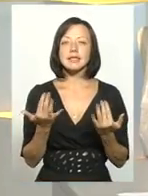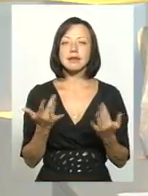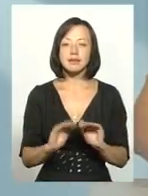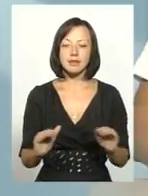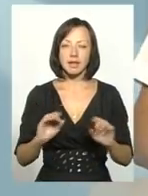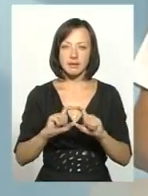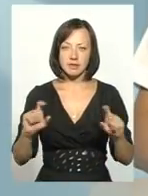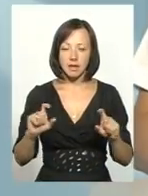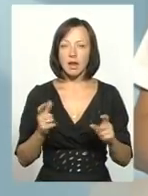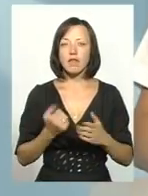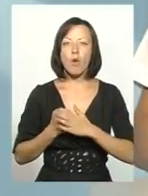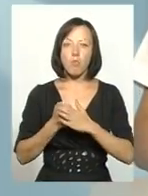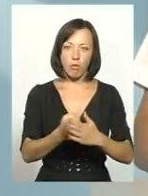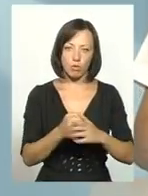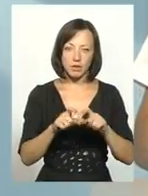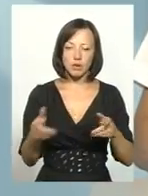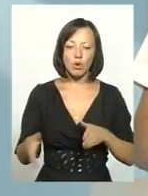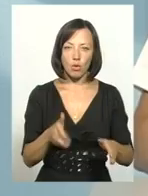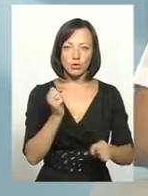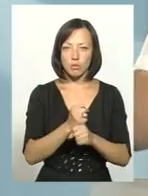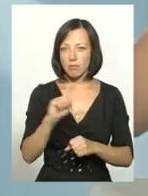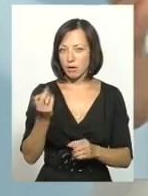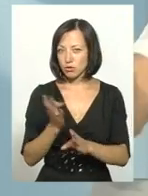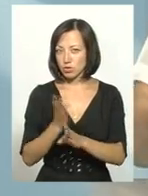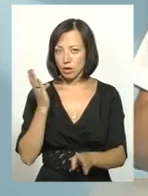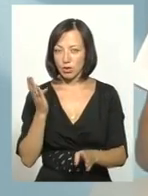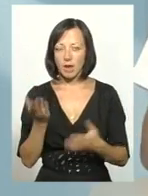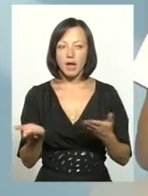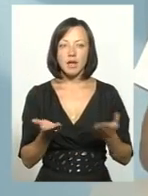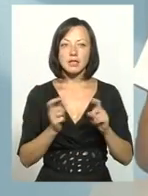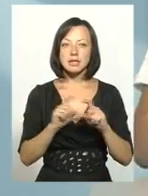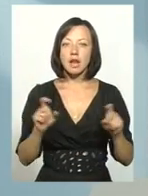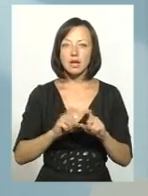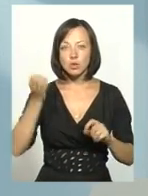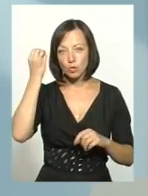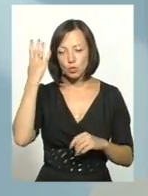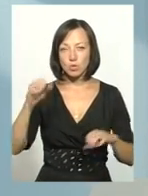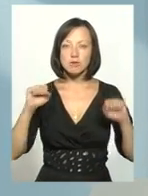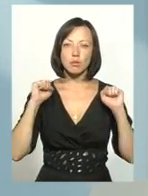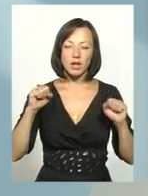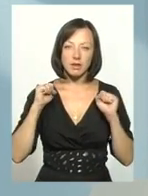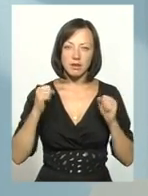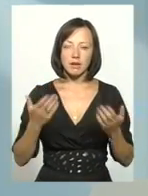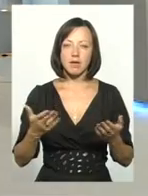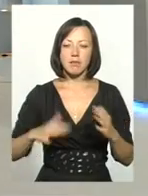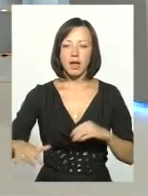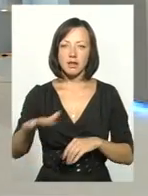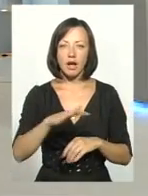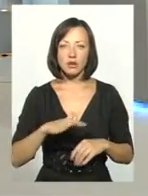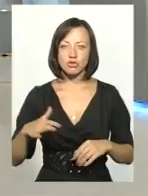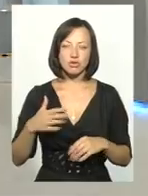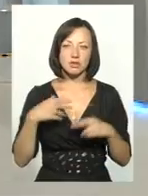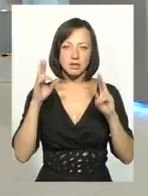садках? Де буде опорна школа? Які дороги ти зробиш в першу чергу? Які заклади культури? Спорт, майданчики,